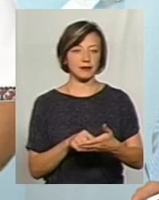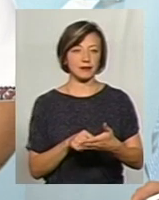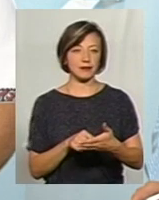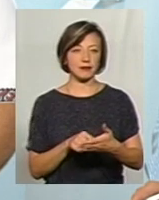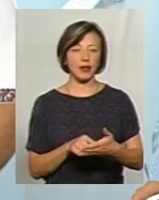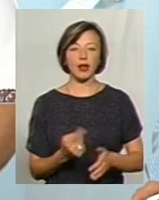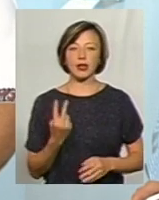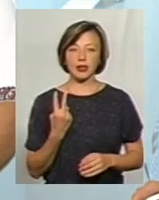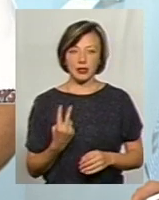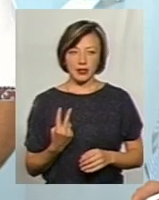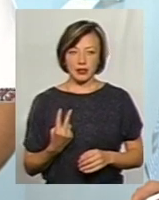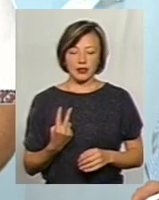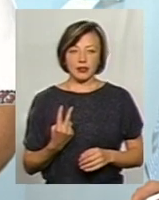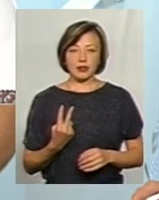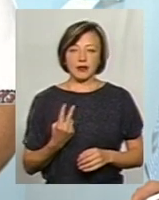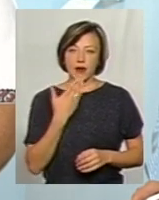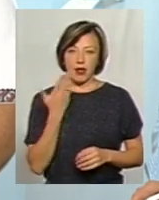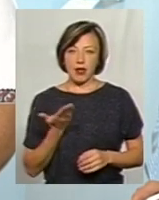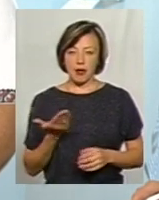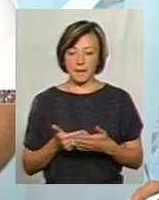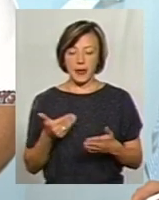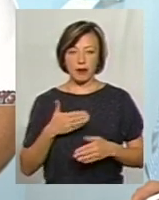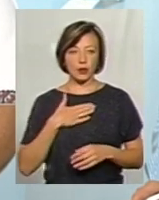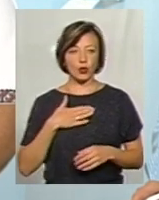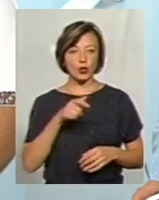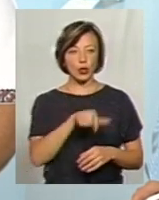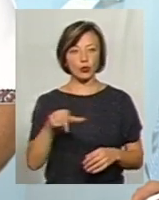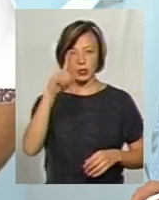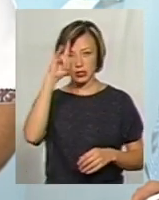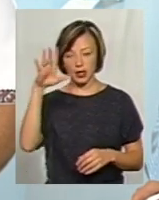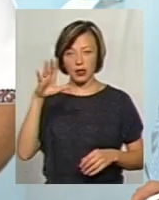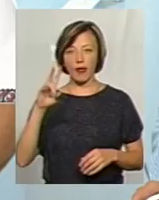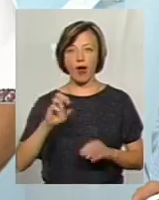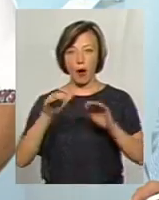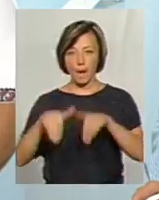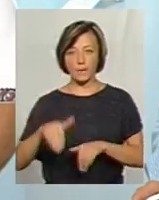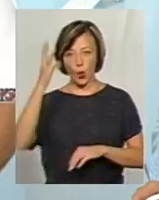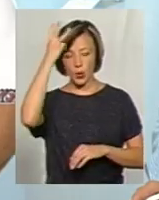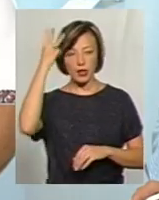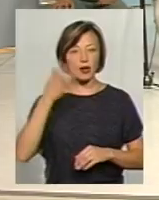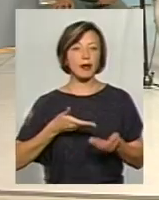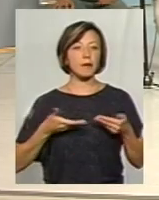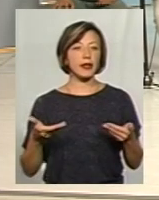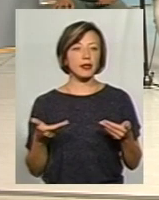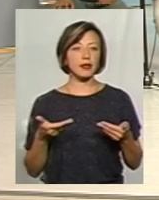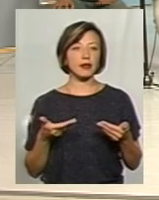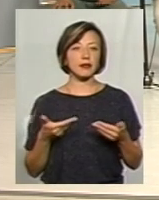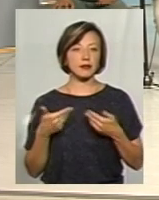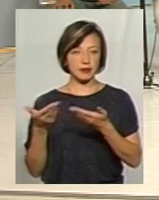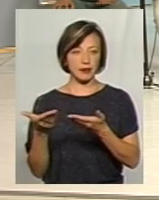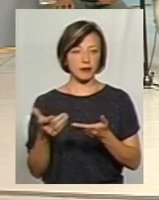виступаючих переді мною, це люди знані на поділі, і мені з ними